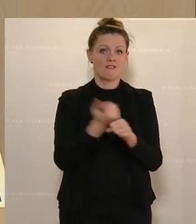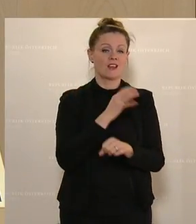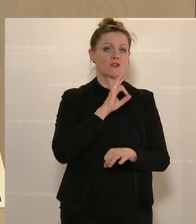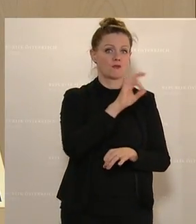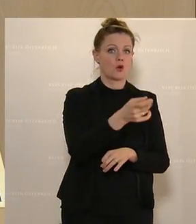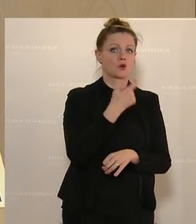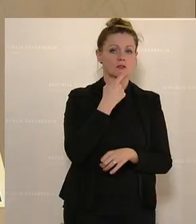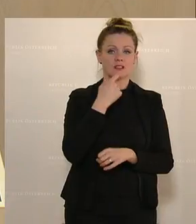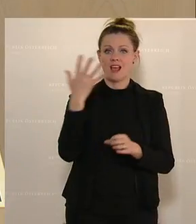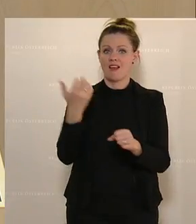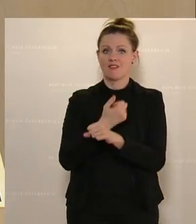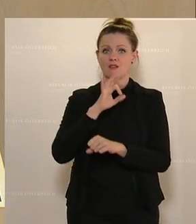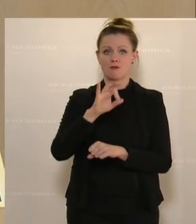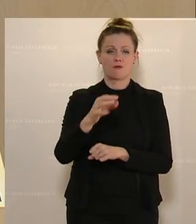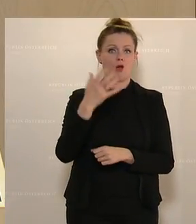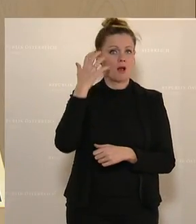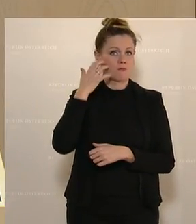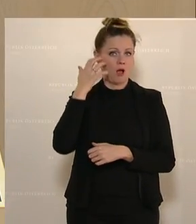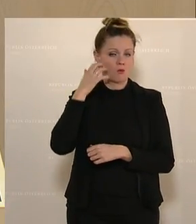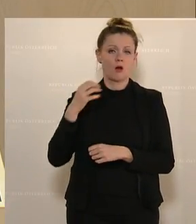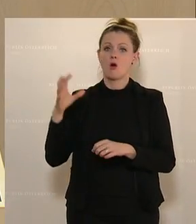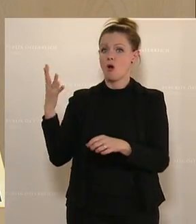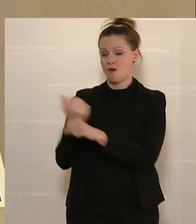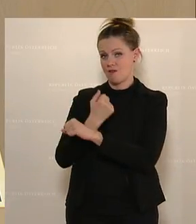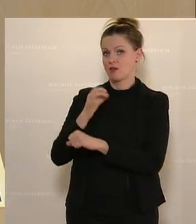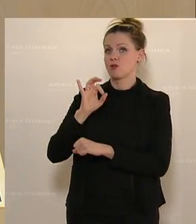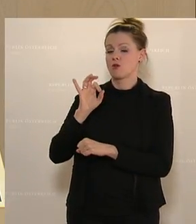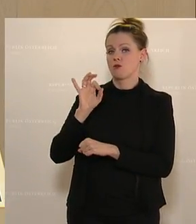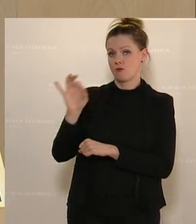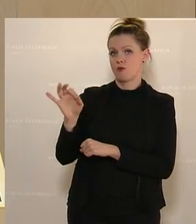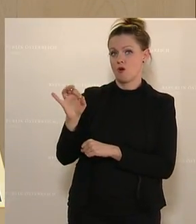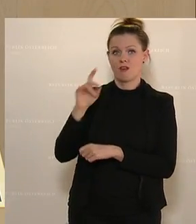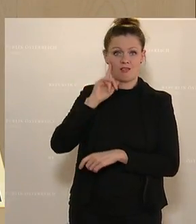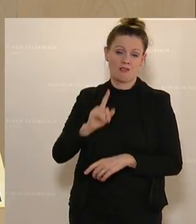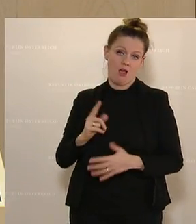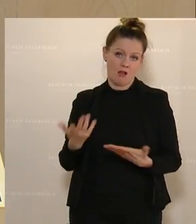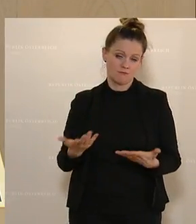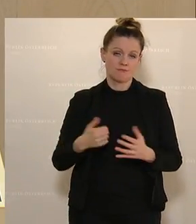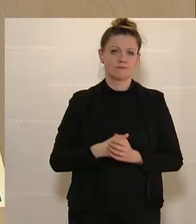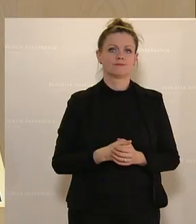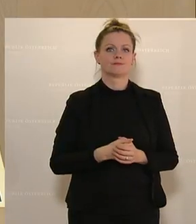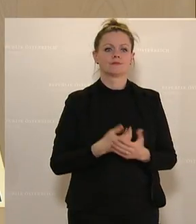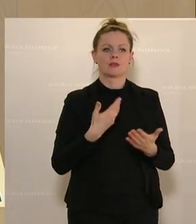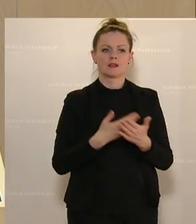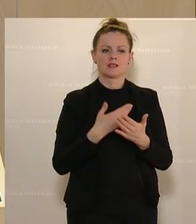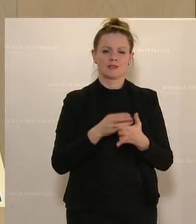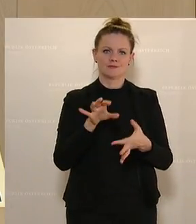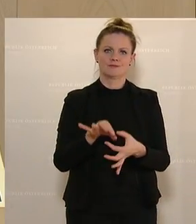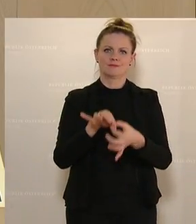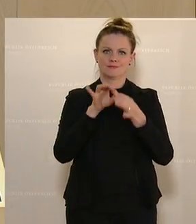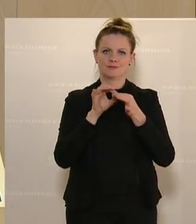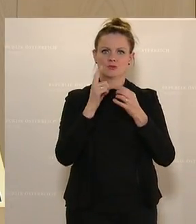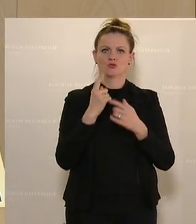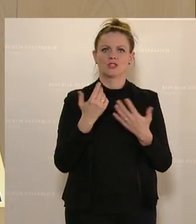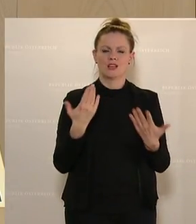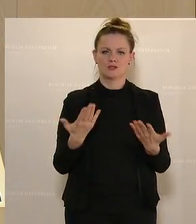Konsumenten, es ist Win für den Landwirt und ja, natürlich ist es eine Win-Situation für das Tier. Damit möchte ich auch anfangen, denn ich glaube, das